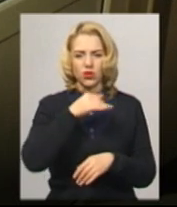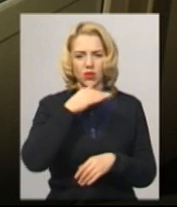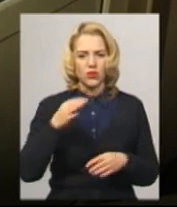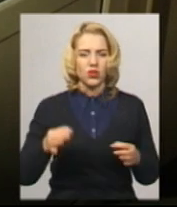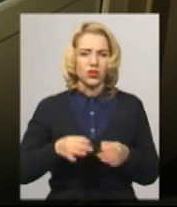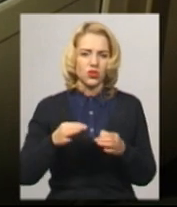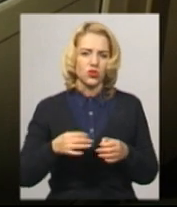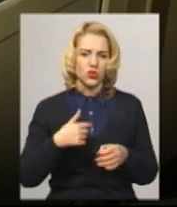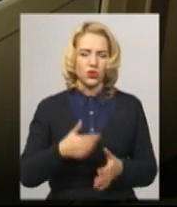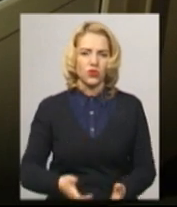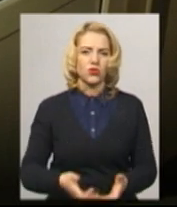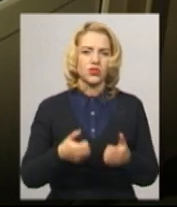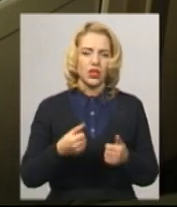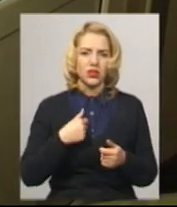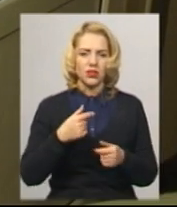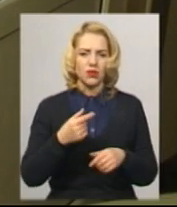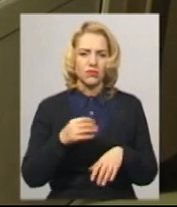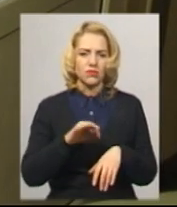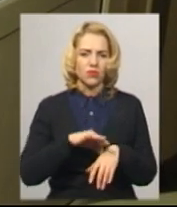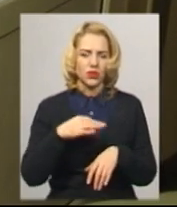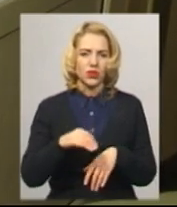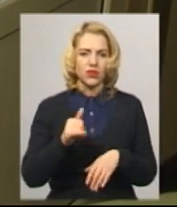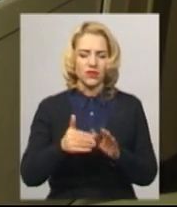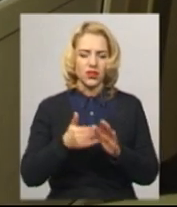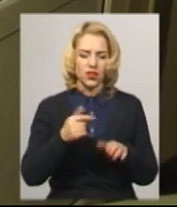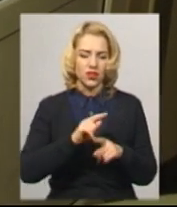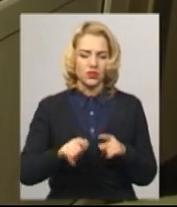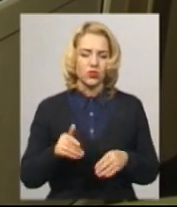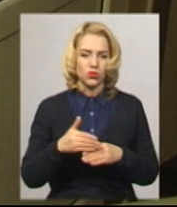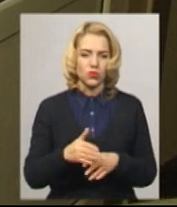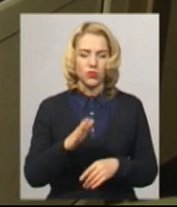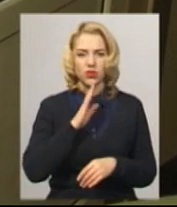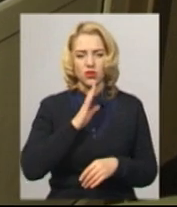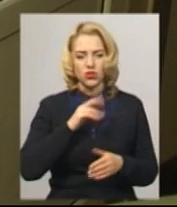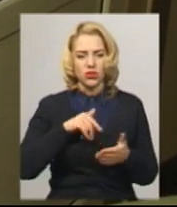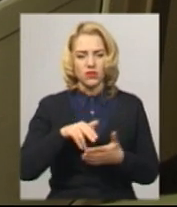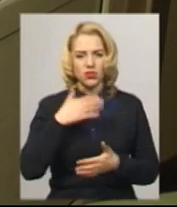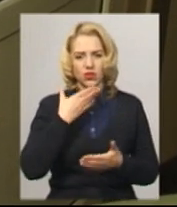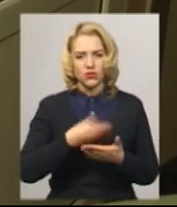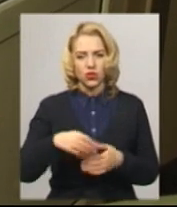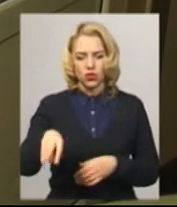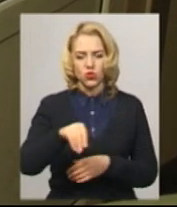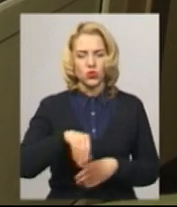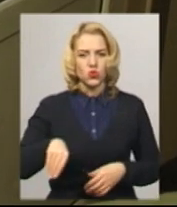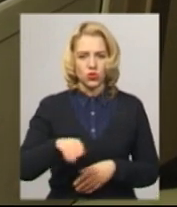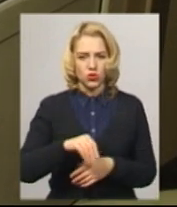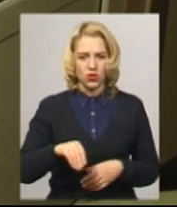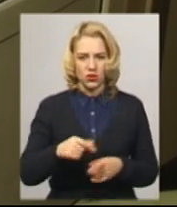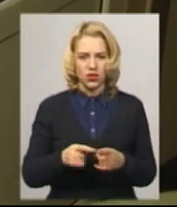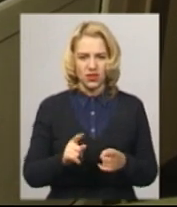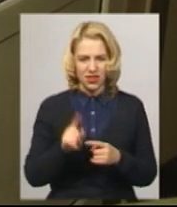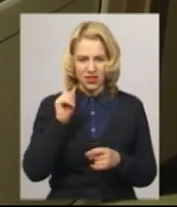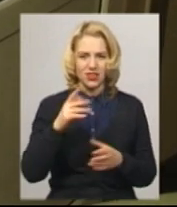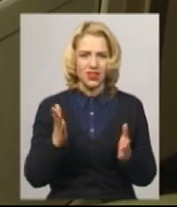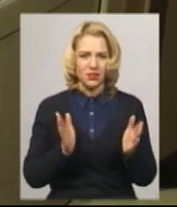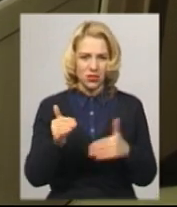нічого, так все було. І викликали скору, дівочки вже вийшли своєю сілью навіть, не то, що така пачка,